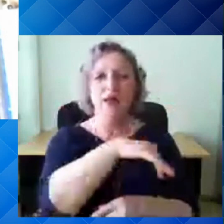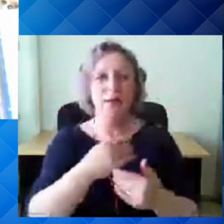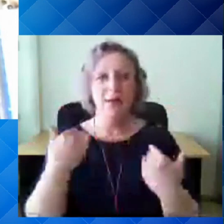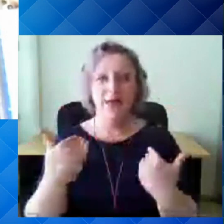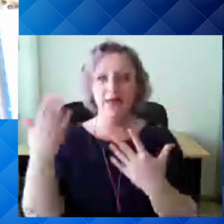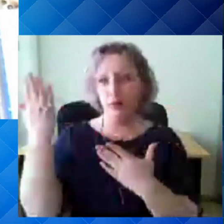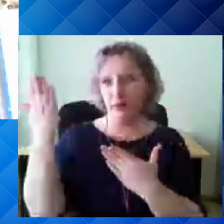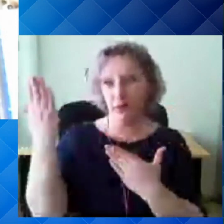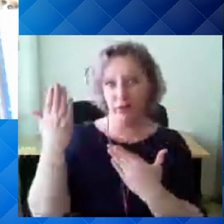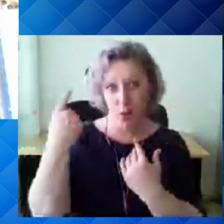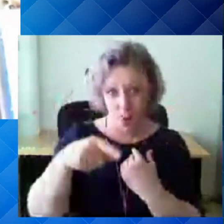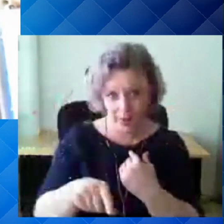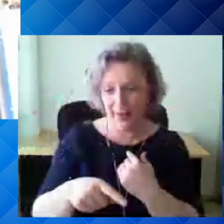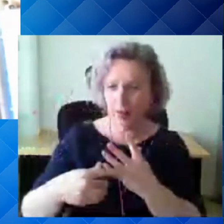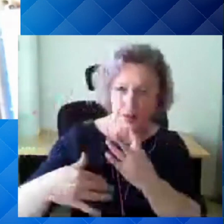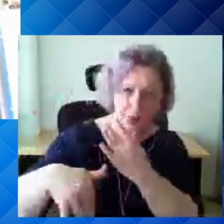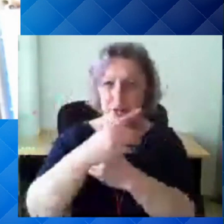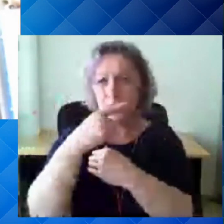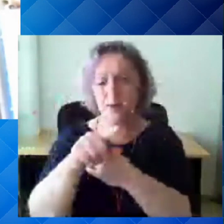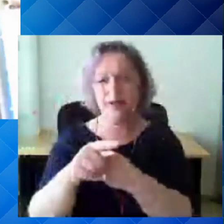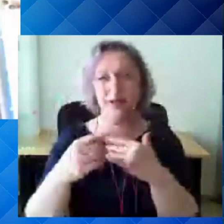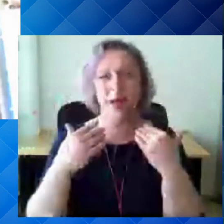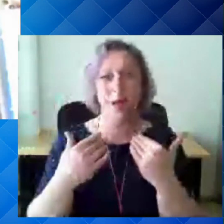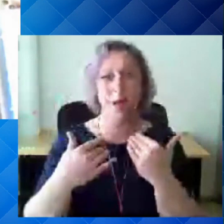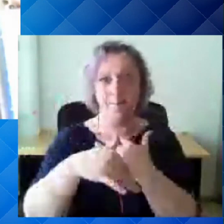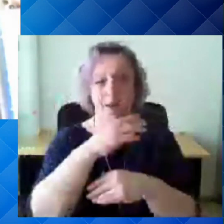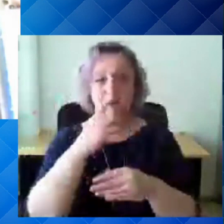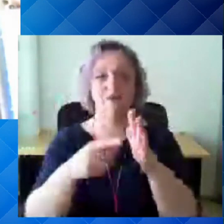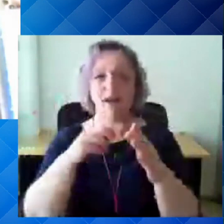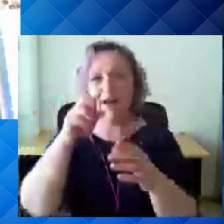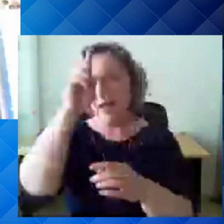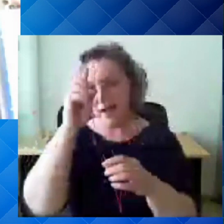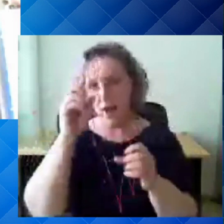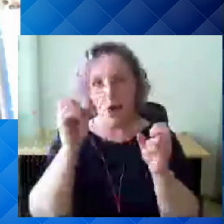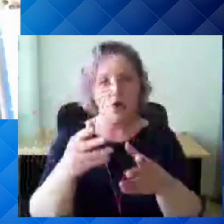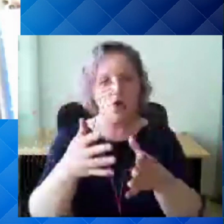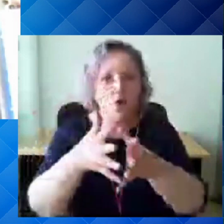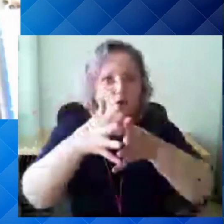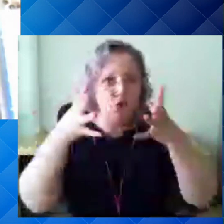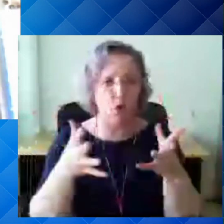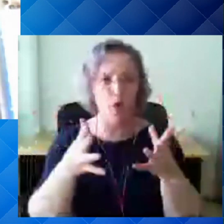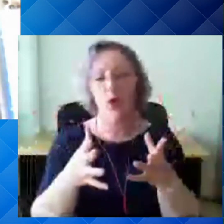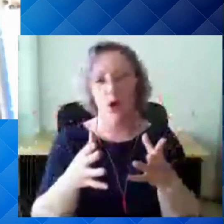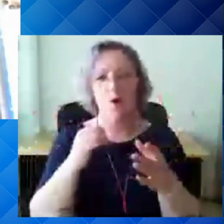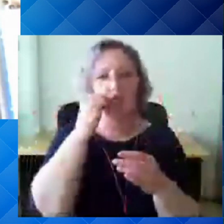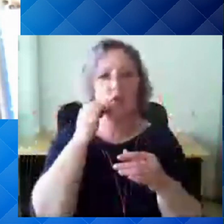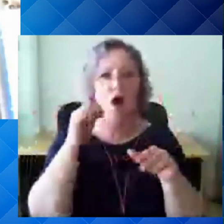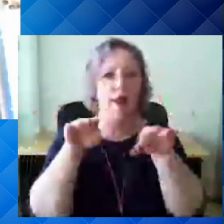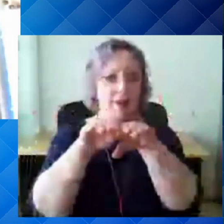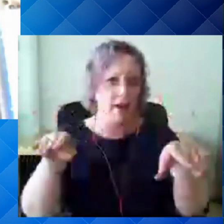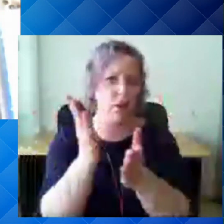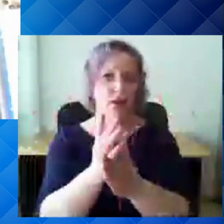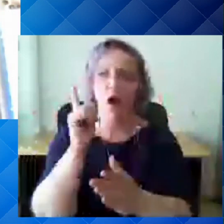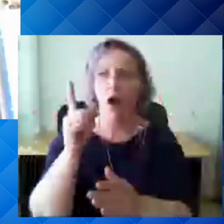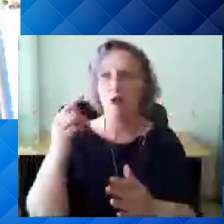ettekandeid tegid, ütlesid, et me oleme endiselt suure ohuga riik ja punases ja siis samal ajal, nii-öelda, kui me teeme lahti